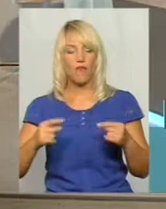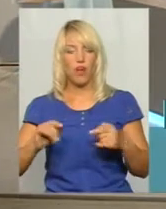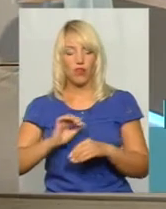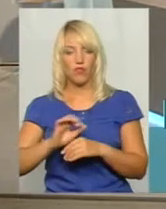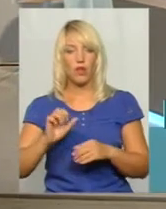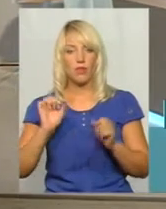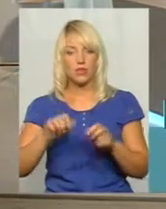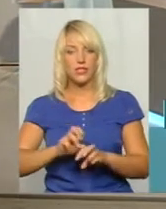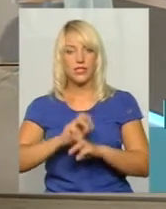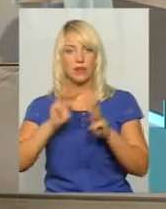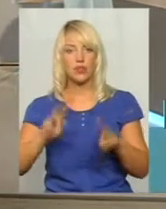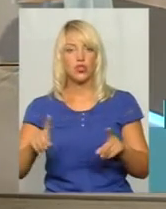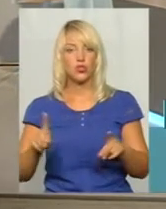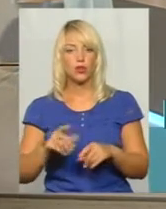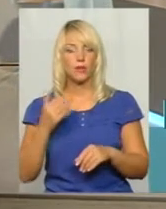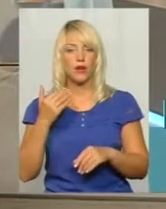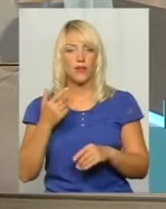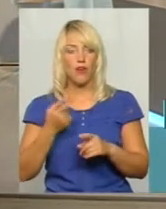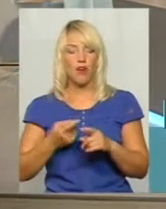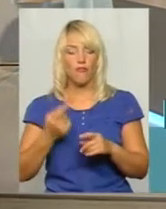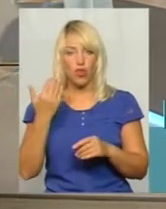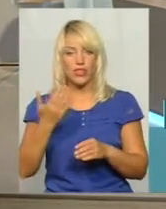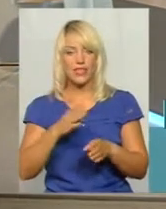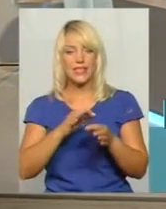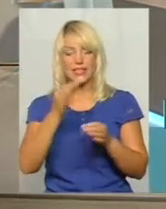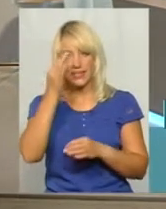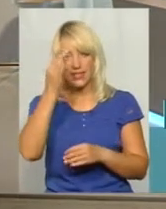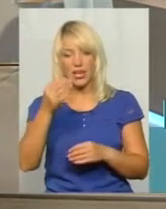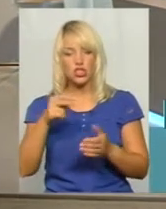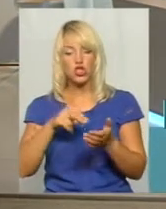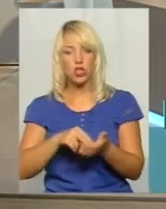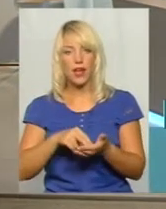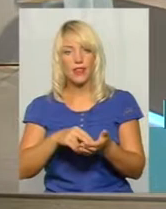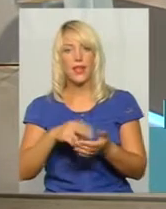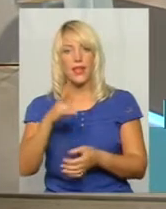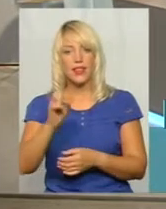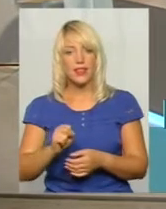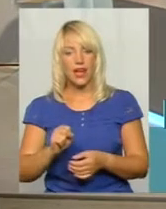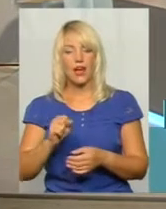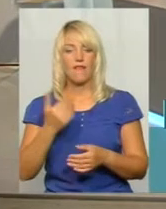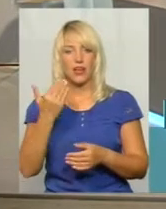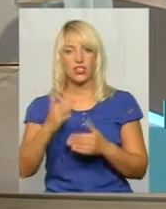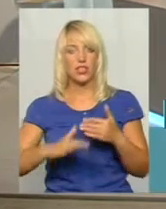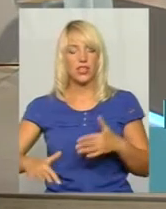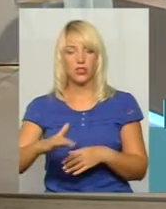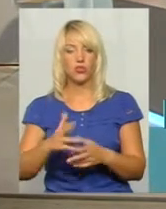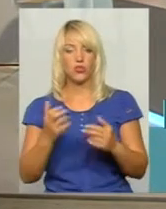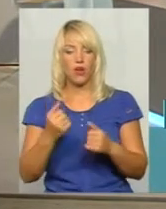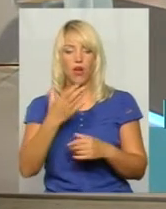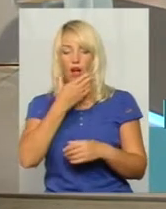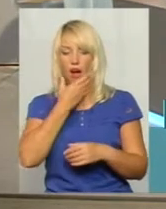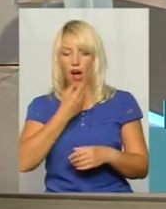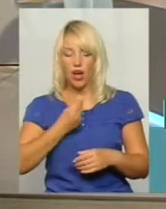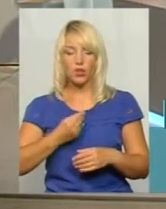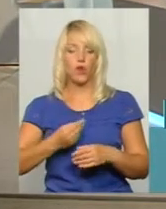вони цілі стояли на території у вас є, так? Так, безперечно, сьогодні в нас в гарному технічному стані знаходиться